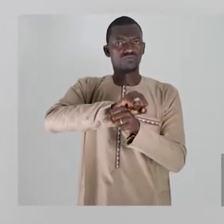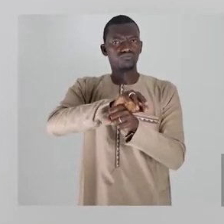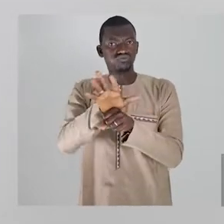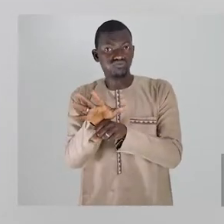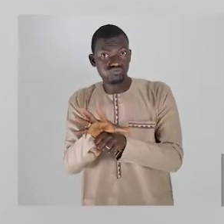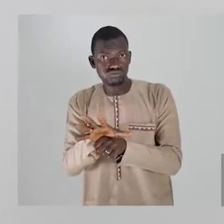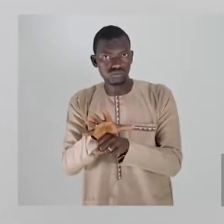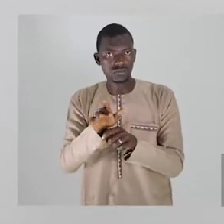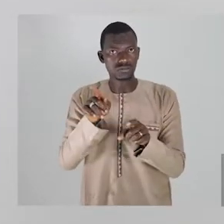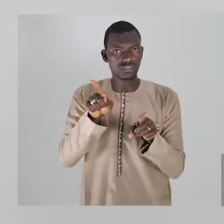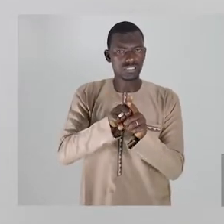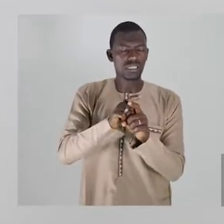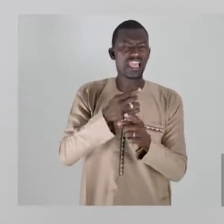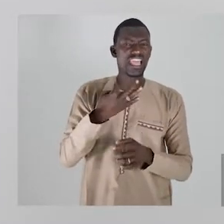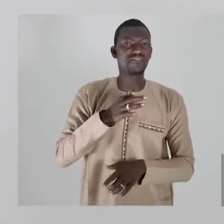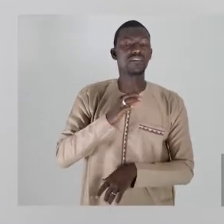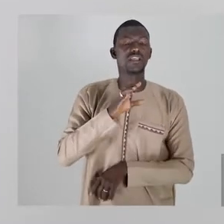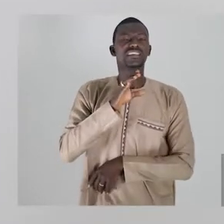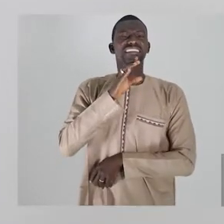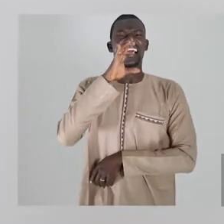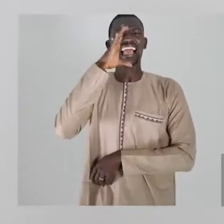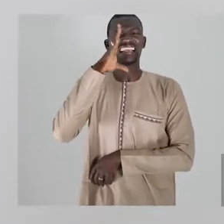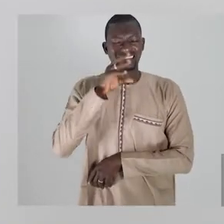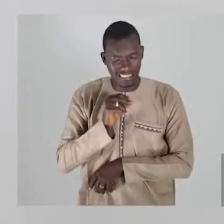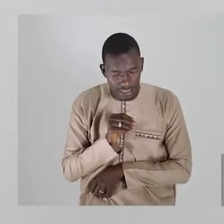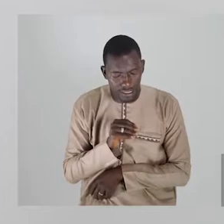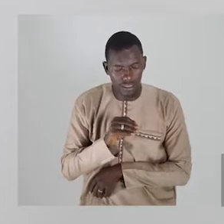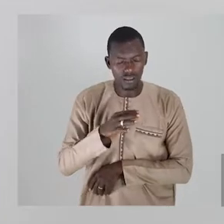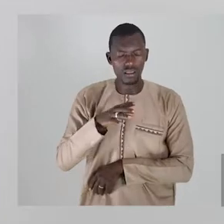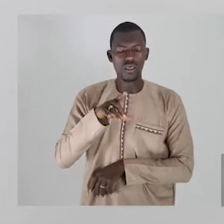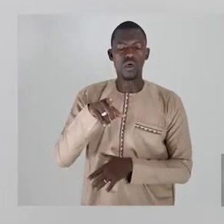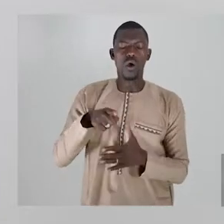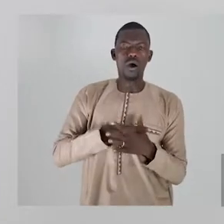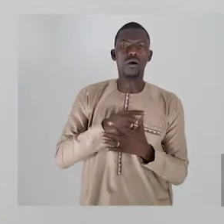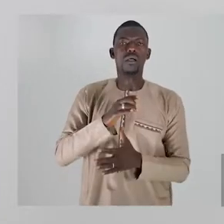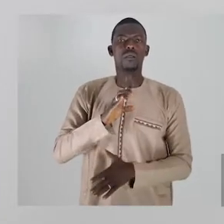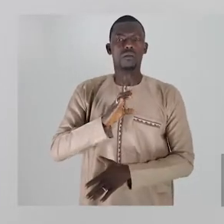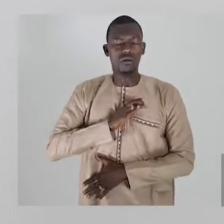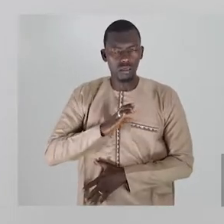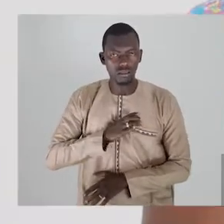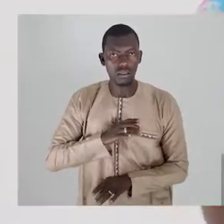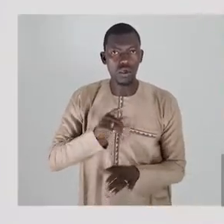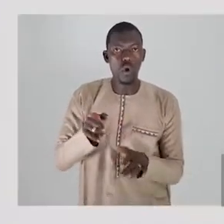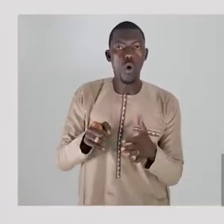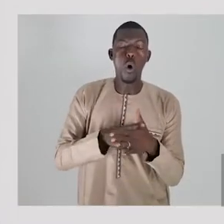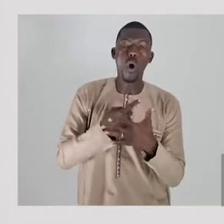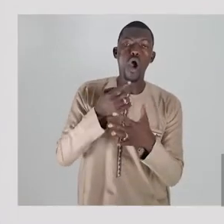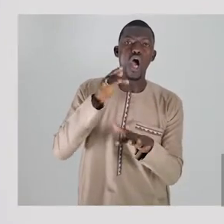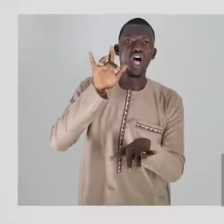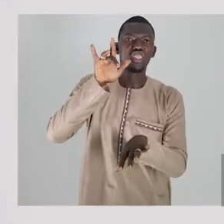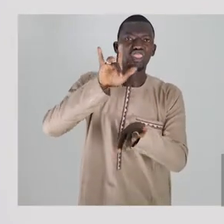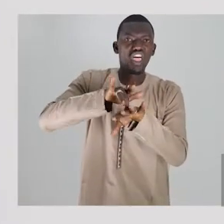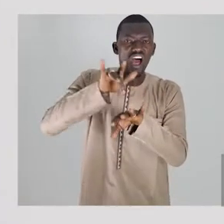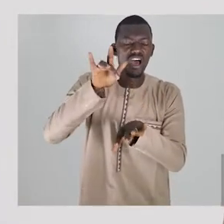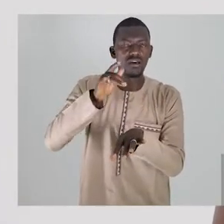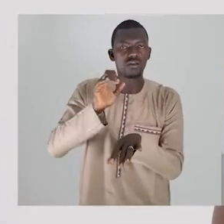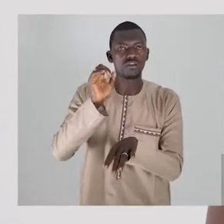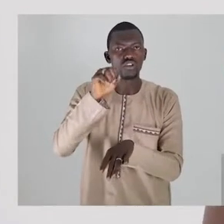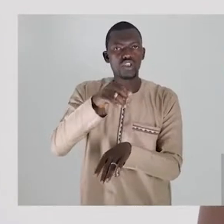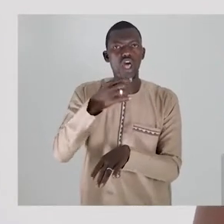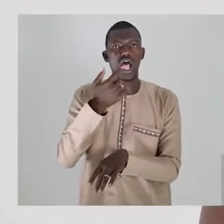obedi anu. Watopambu kanja anujoja umantua bajika sumutu kuhu keti coronavirus. Ula kwa jaka katisaka. Mba nukimo.